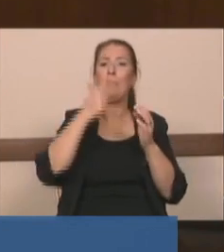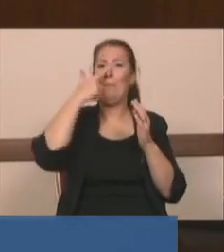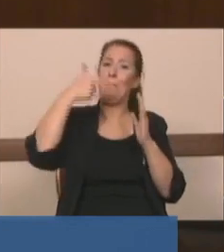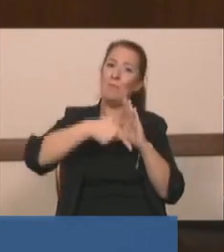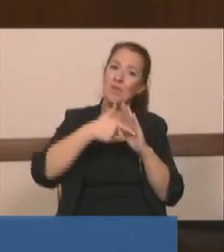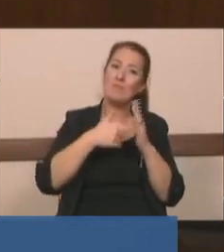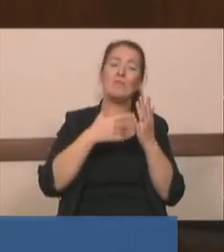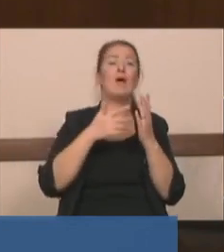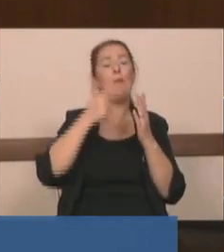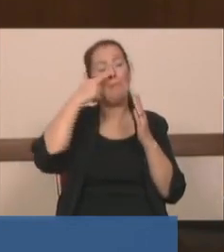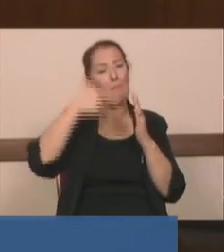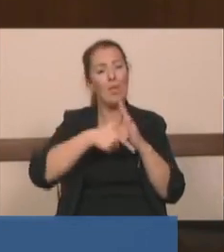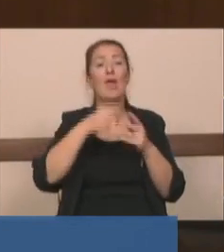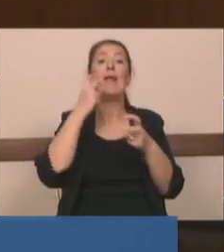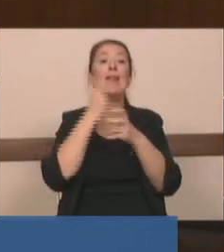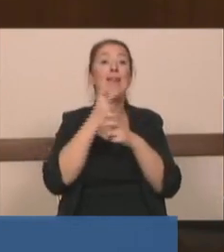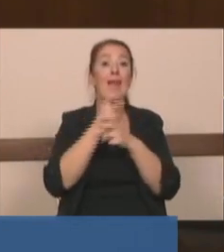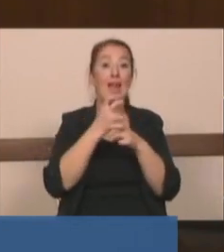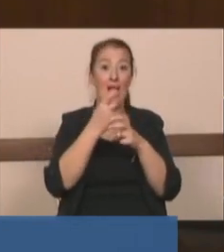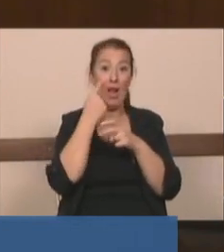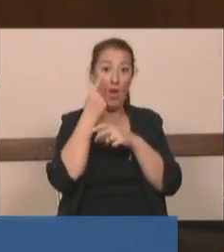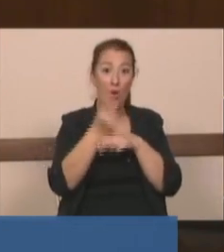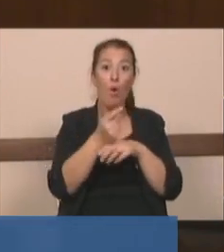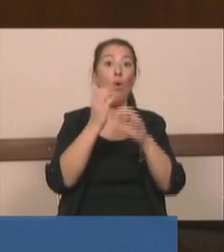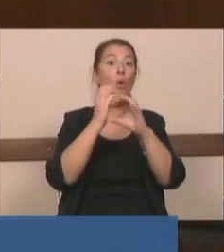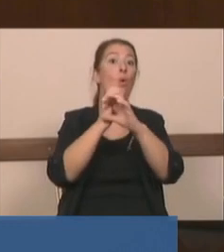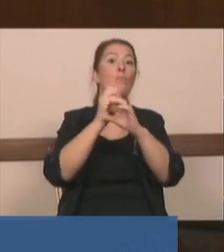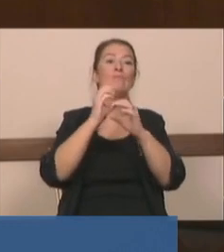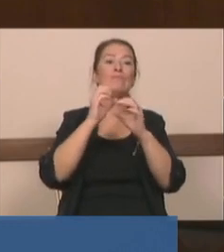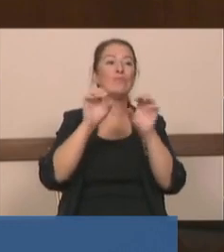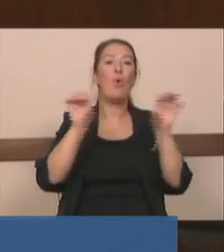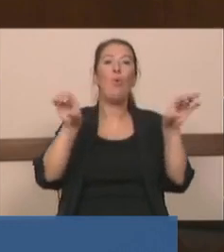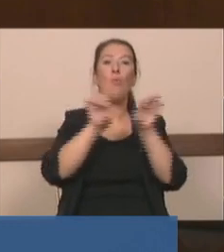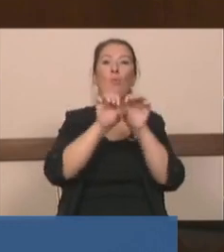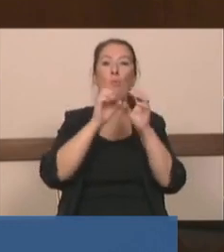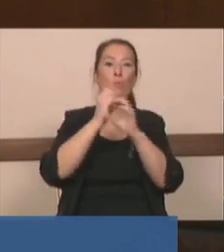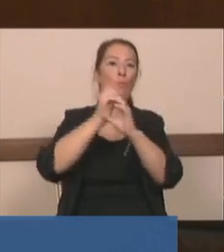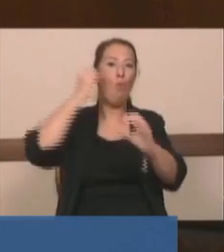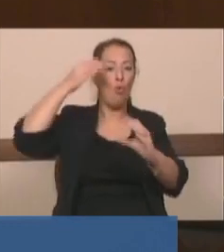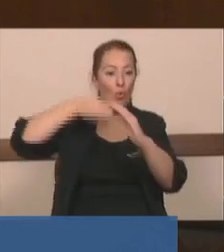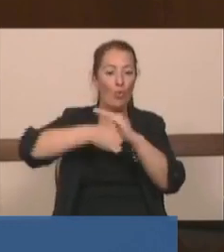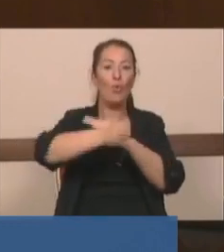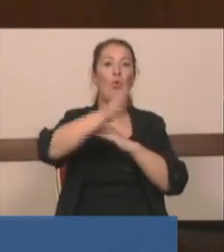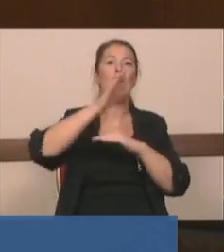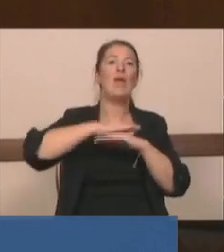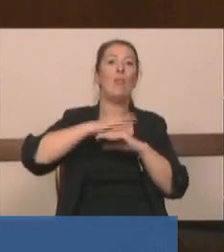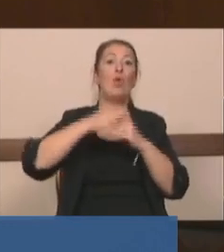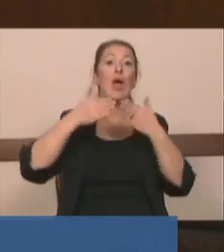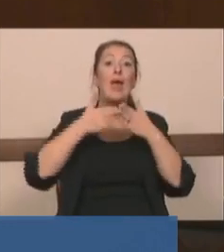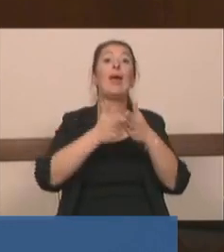söyleyelim petrol, tehlikeli maddeler boru hatlarıyla taşınıyor, gemilerle taşınmıyor. Dolayısıyla